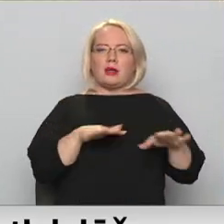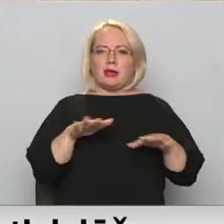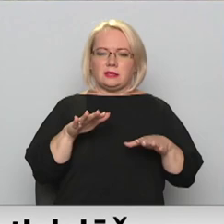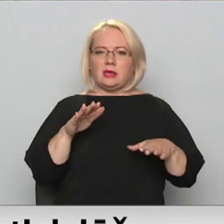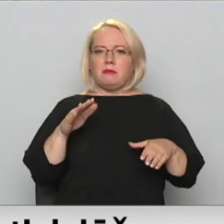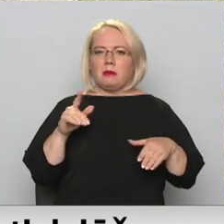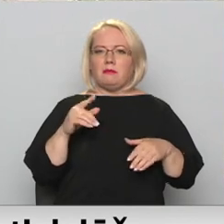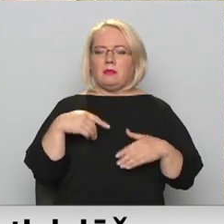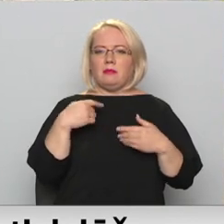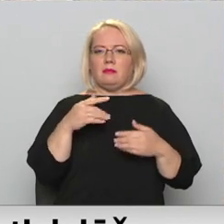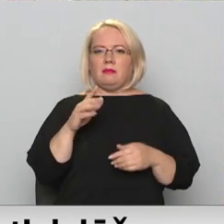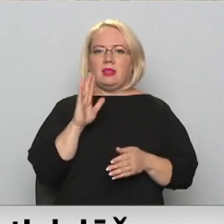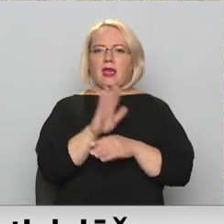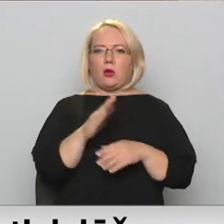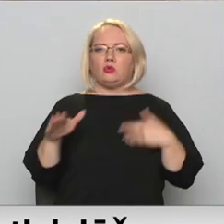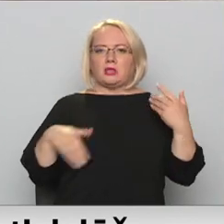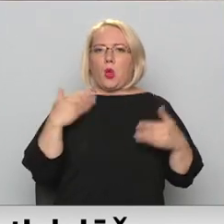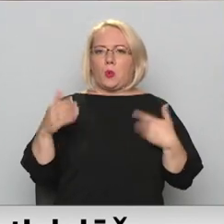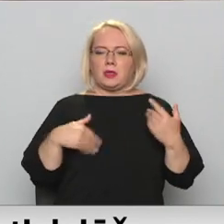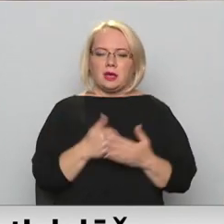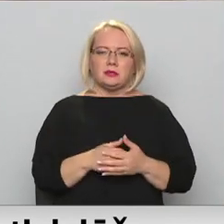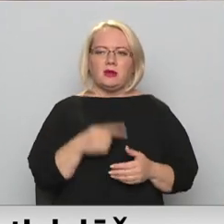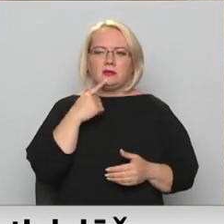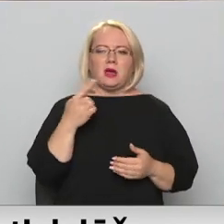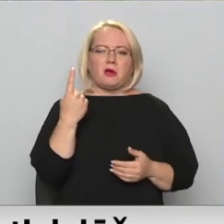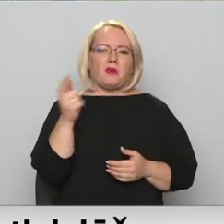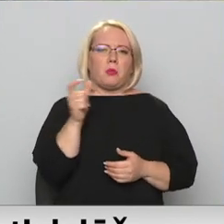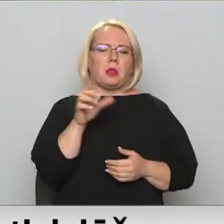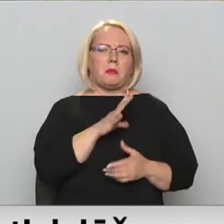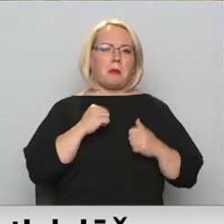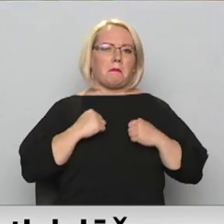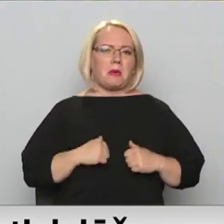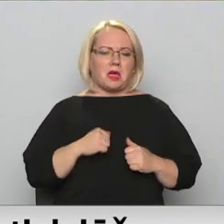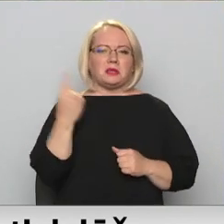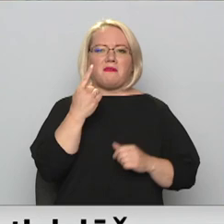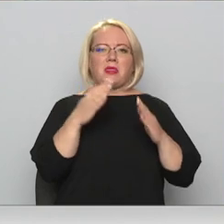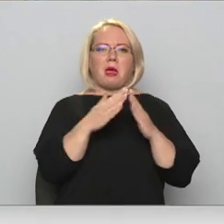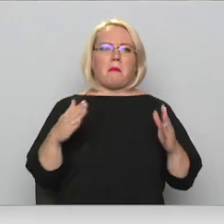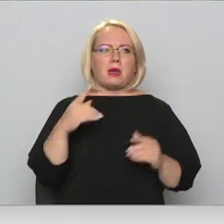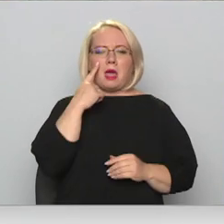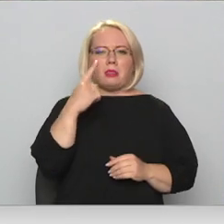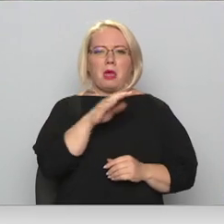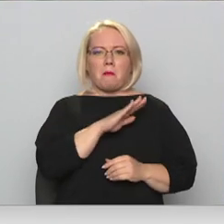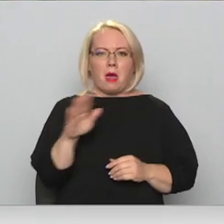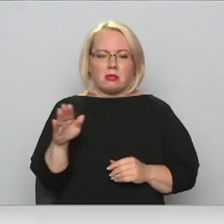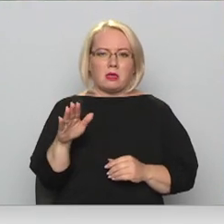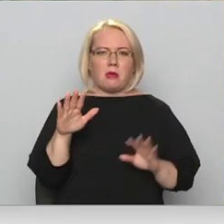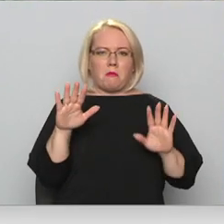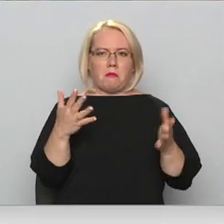cilvēku drošību. Vienu brītiņu bija mieres, neku nemanīja nevienā mājā. Tad vakarīt